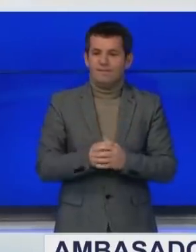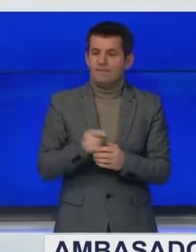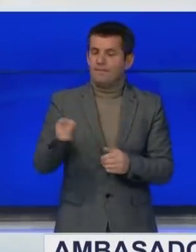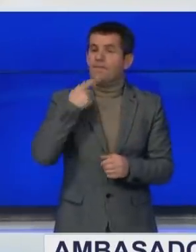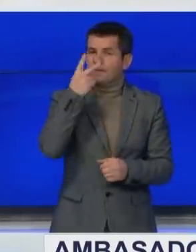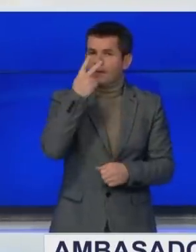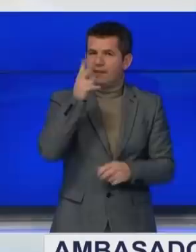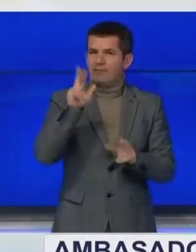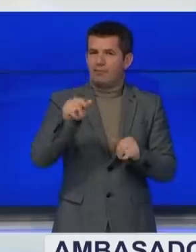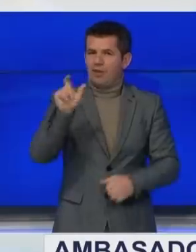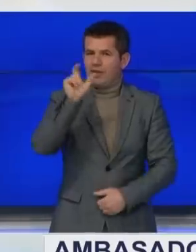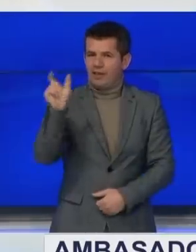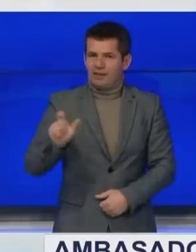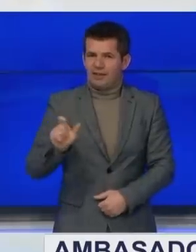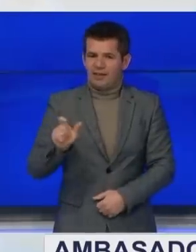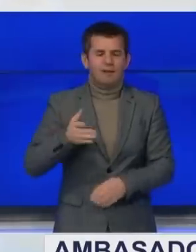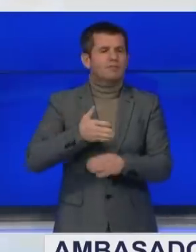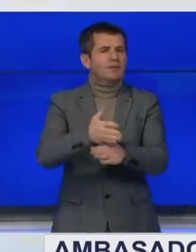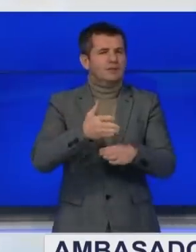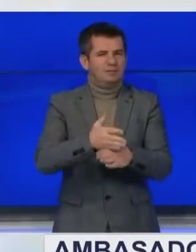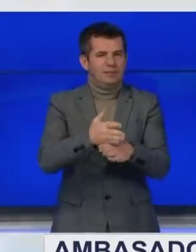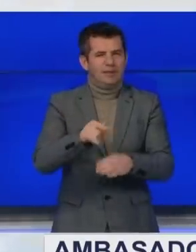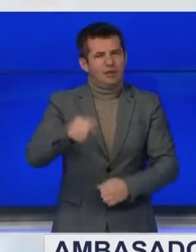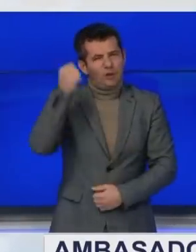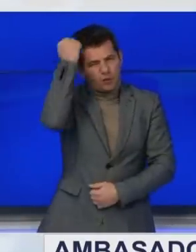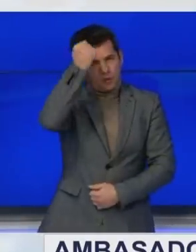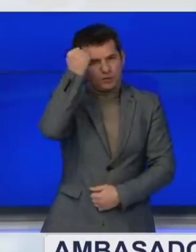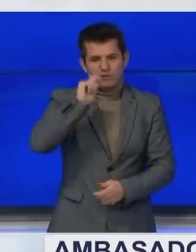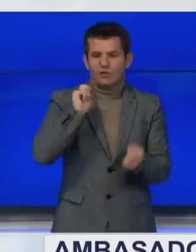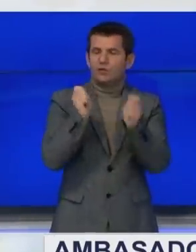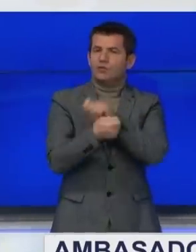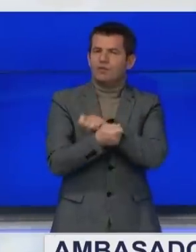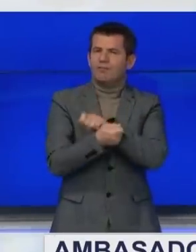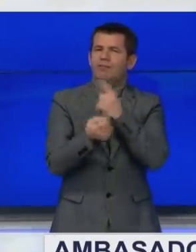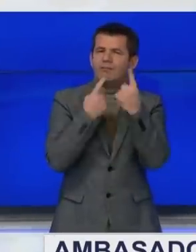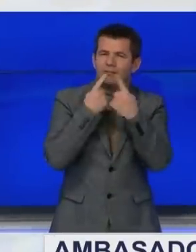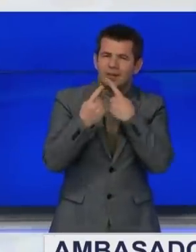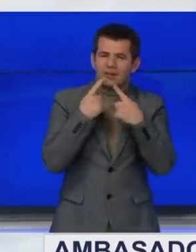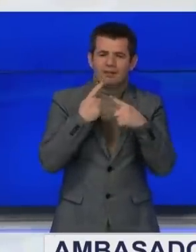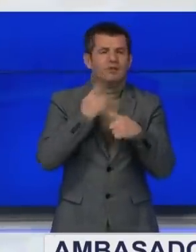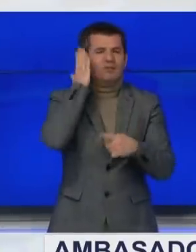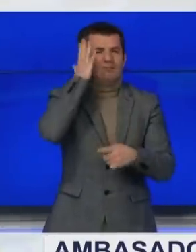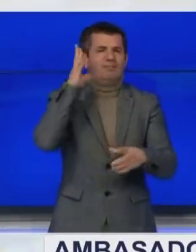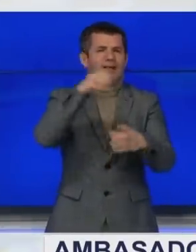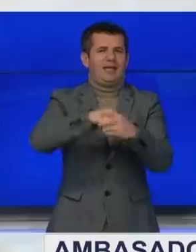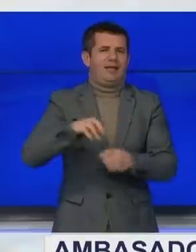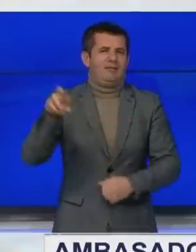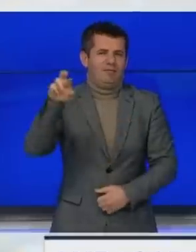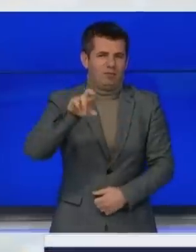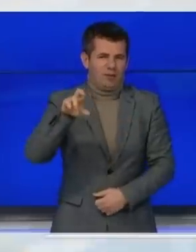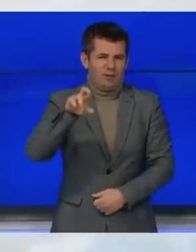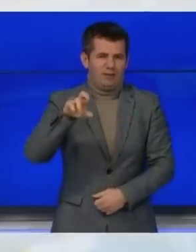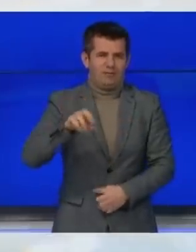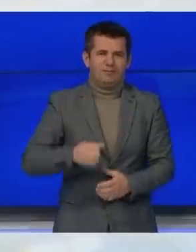siguruar se Italia dhë të vazhdoj të mbështesë Kosovën në reformat, dialogun dhe integrimin Euro-Atlantik.